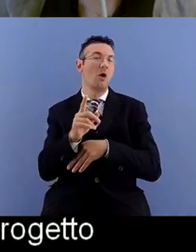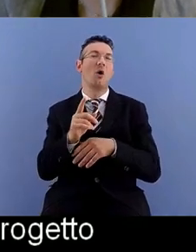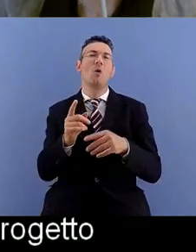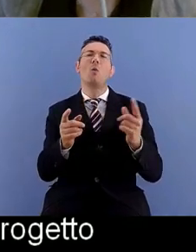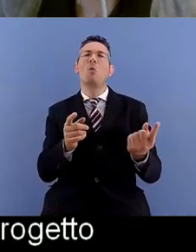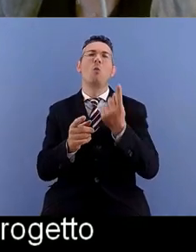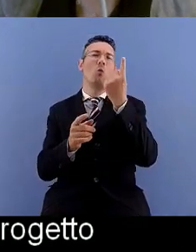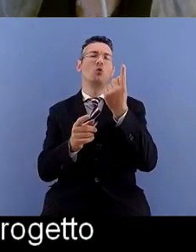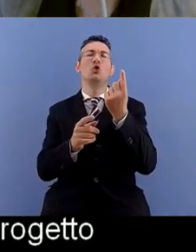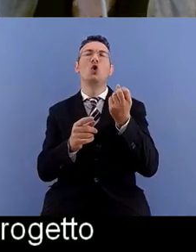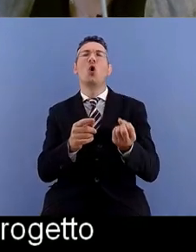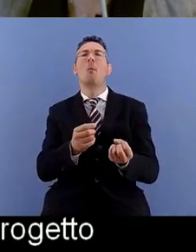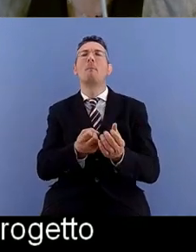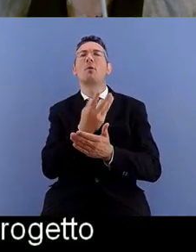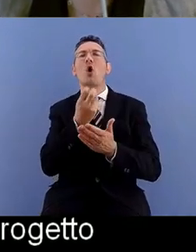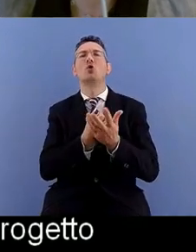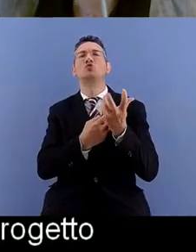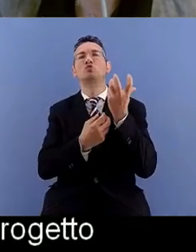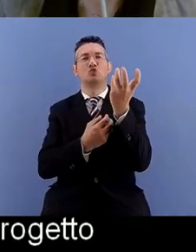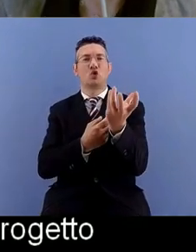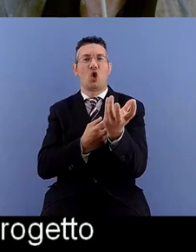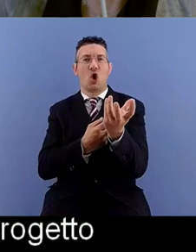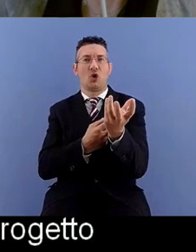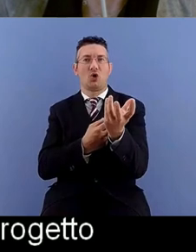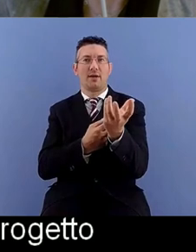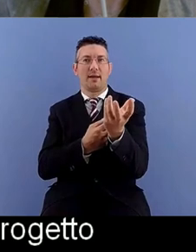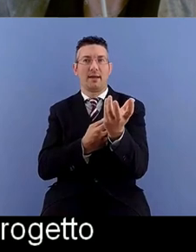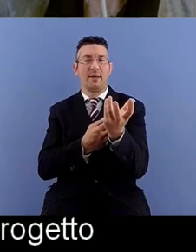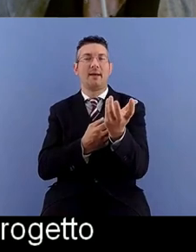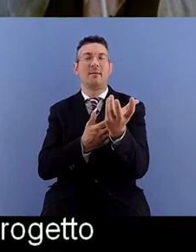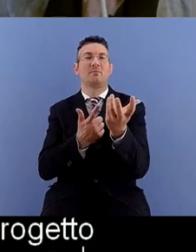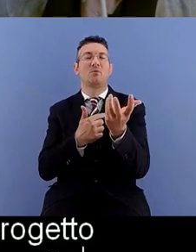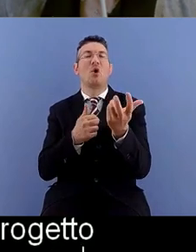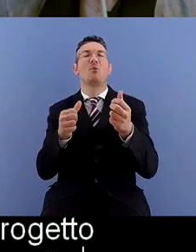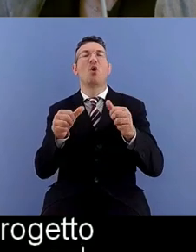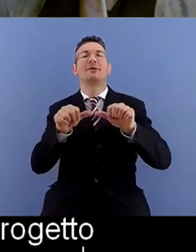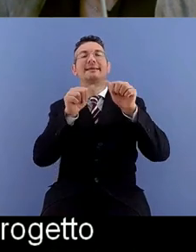appunto nella filosofia design for all quindi rivolta a tutti